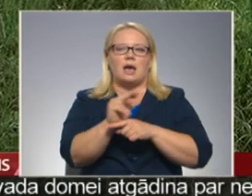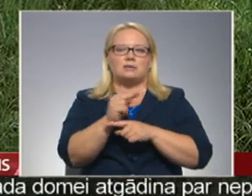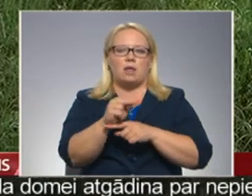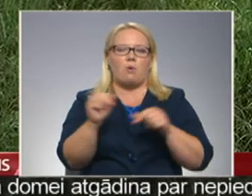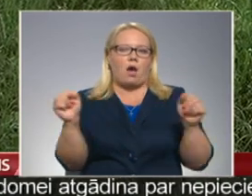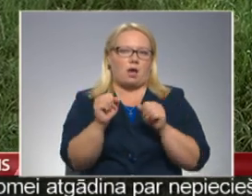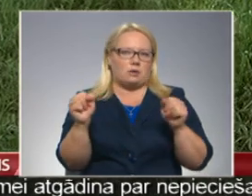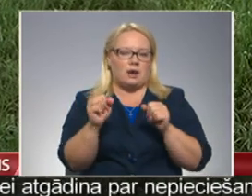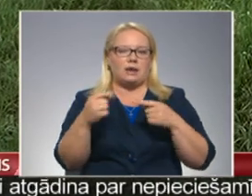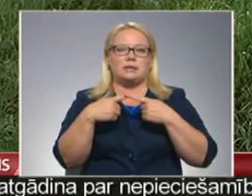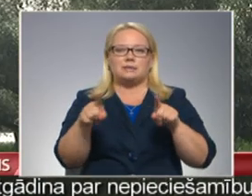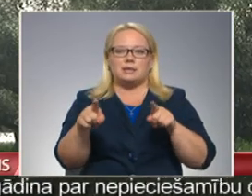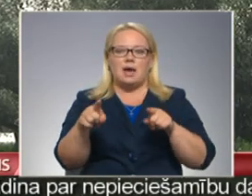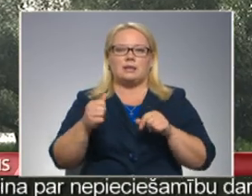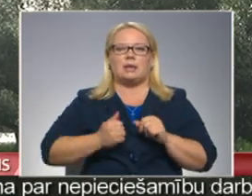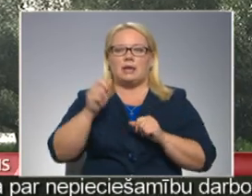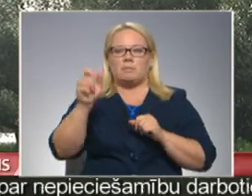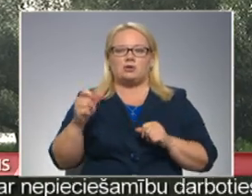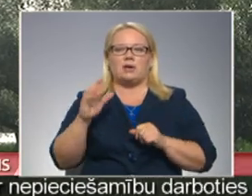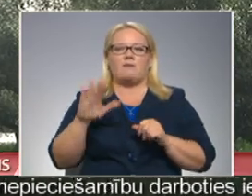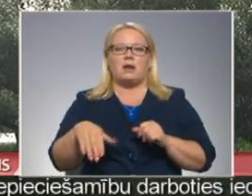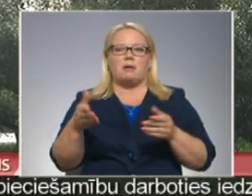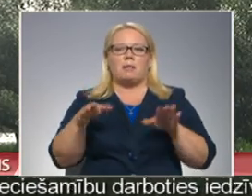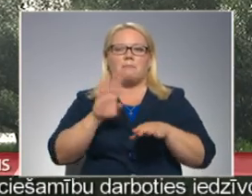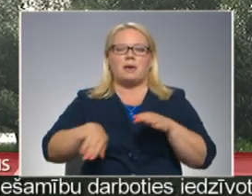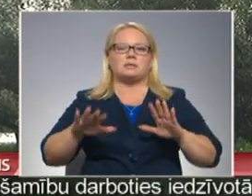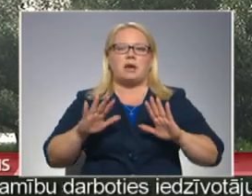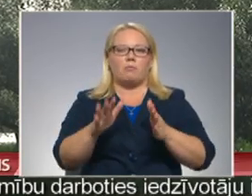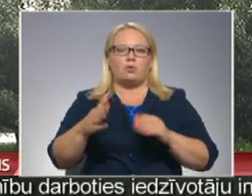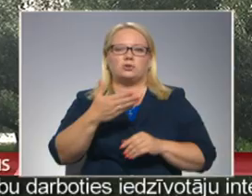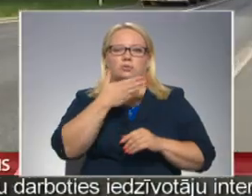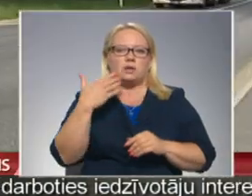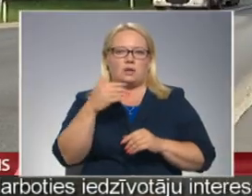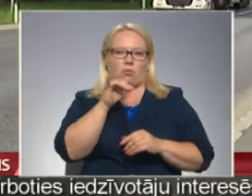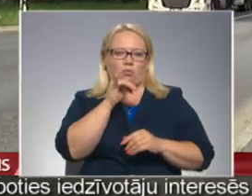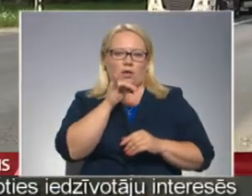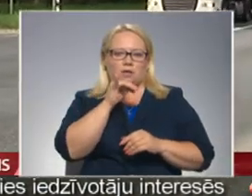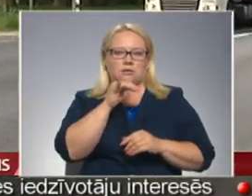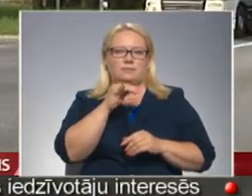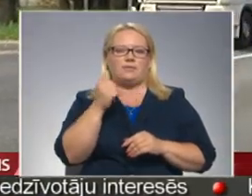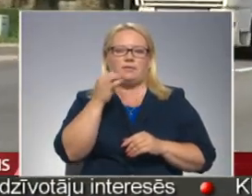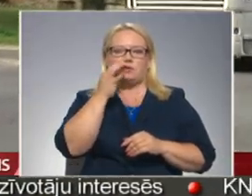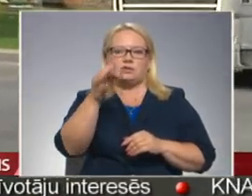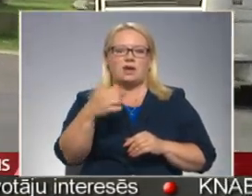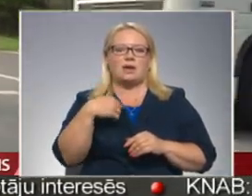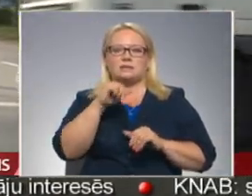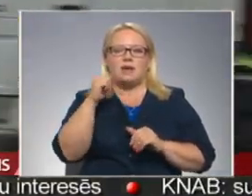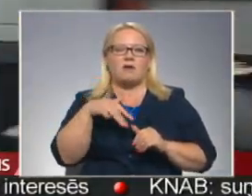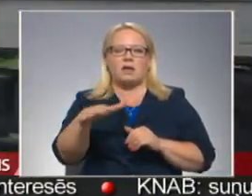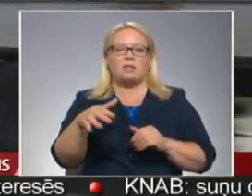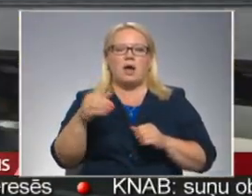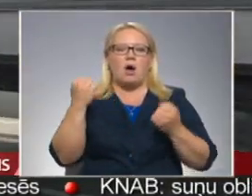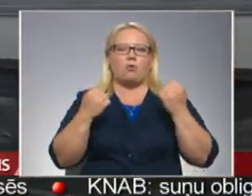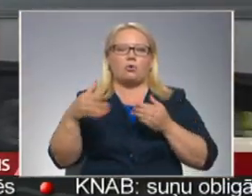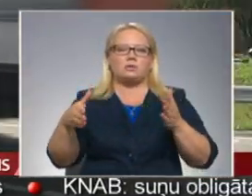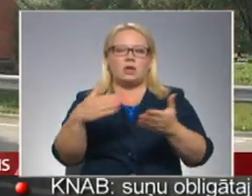iespējas ātrāk. Citādāk iepašniekiem var nakties palikt bez apkures un siltā ūdens. Es nevaru iet autoceļu daļā un būvēt kaut